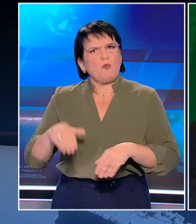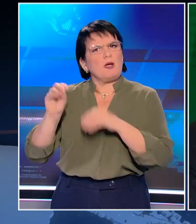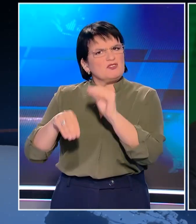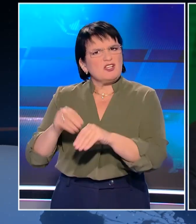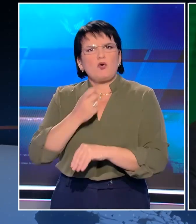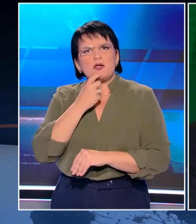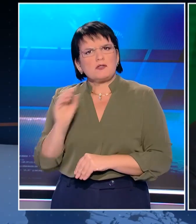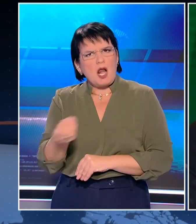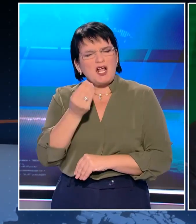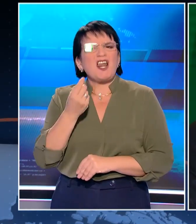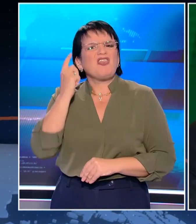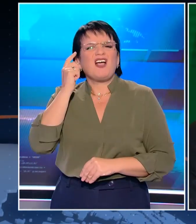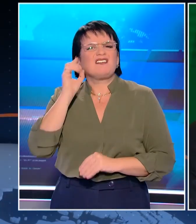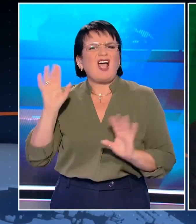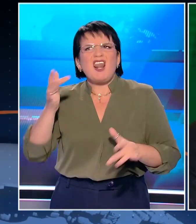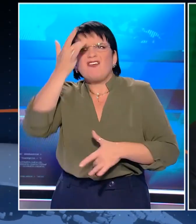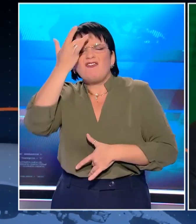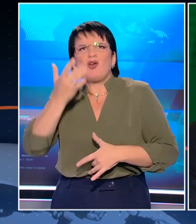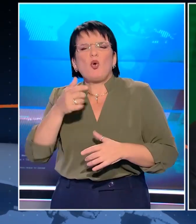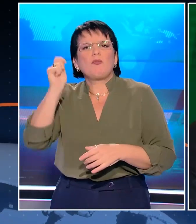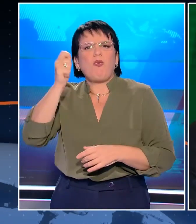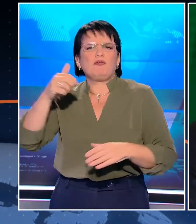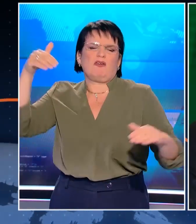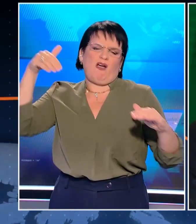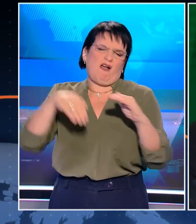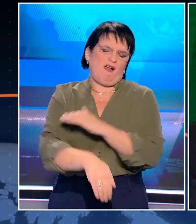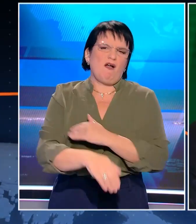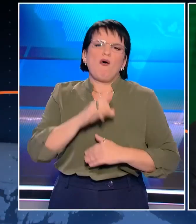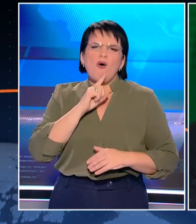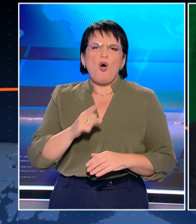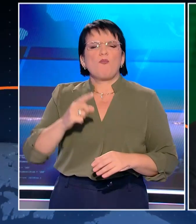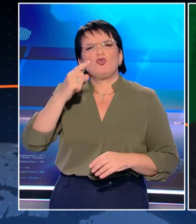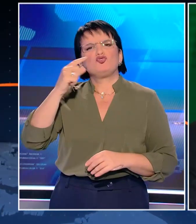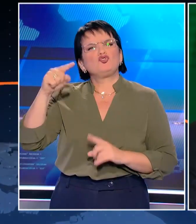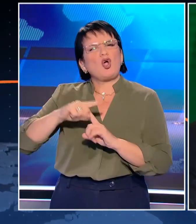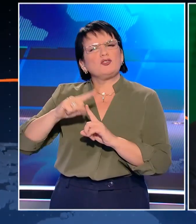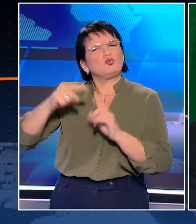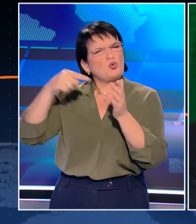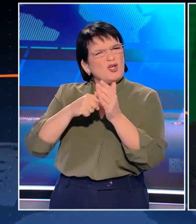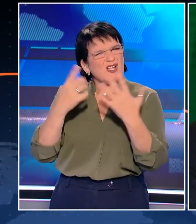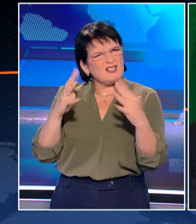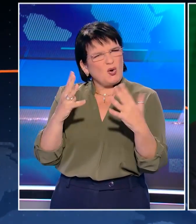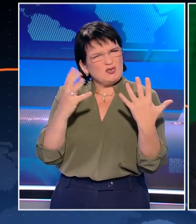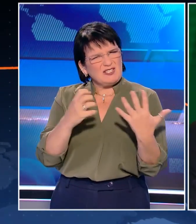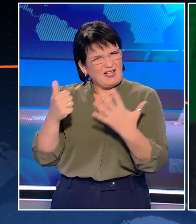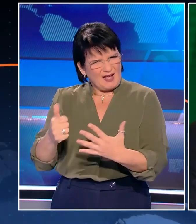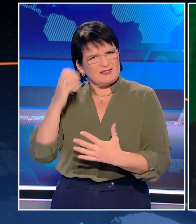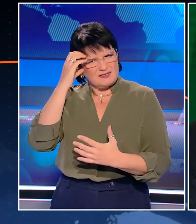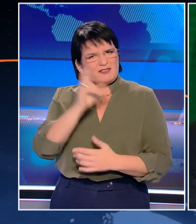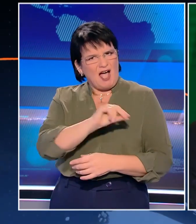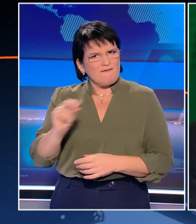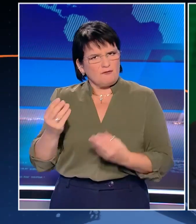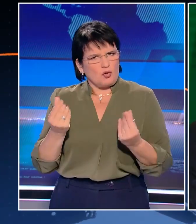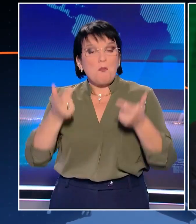Δεν έχουν συνέστηση της πολιτικής αυτοκτονίας όπως δεν την είχαν και οι οπαδοί του Τσοχαντζόπουλου το 1996. Αλλά η